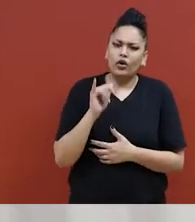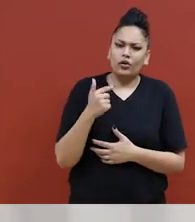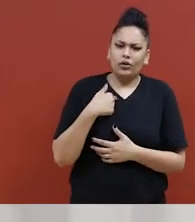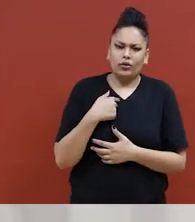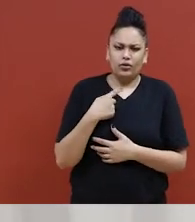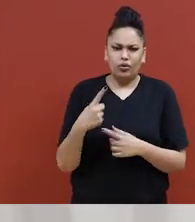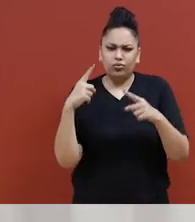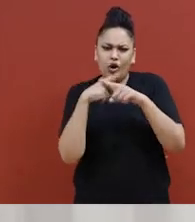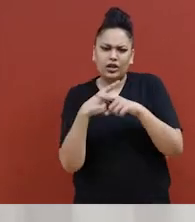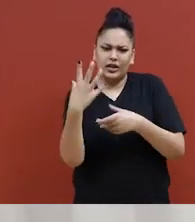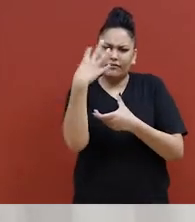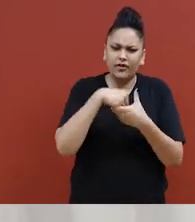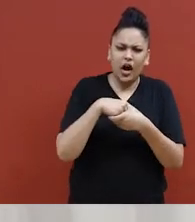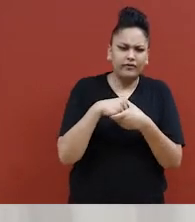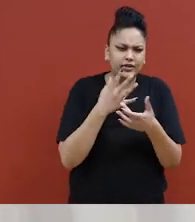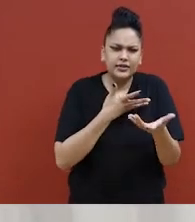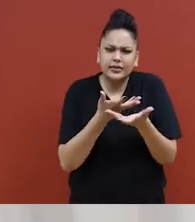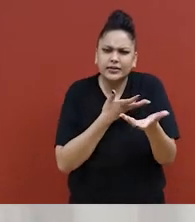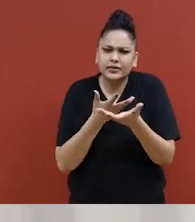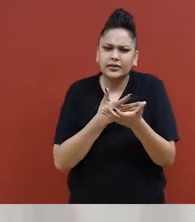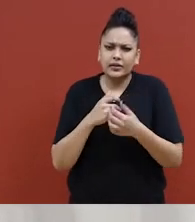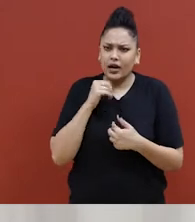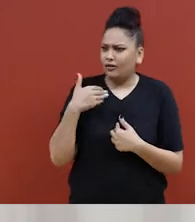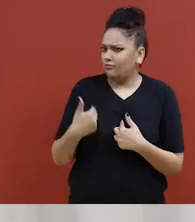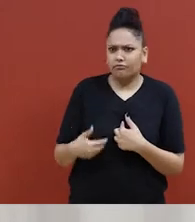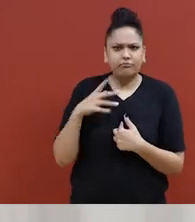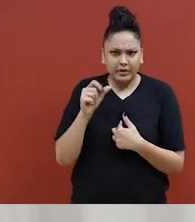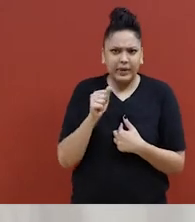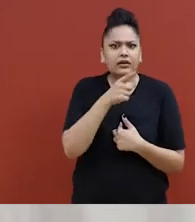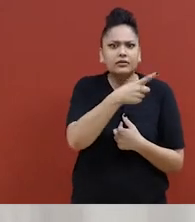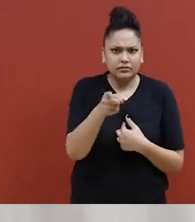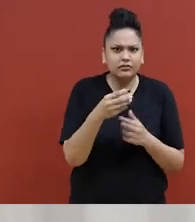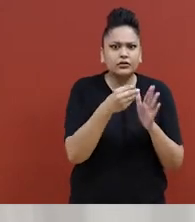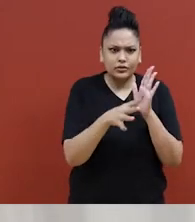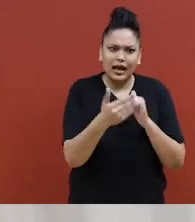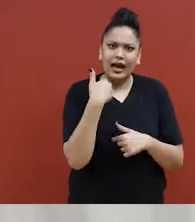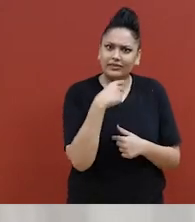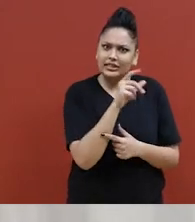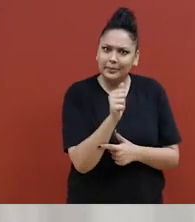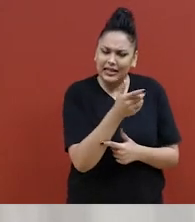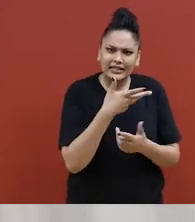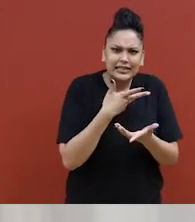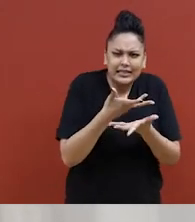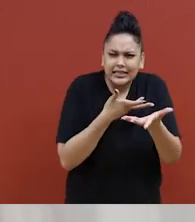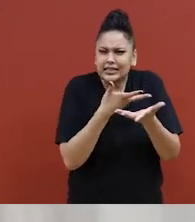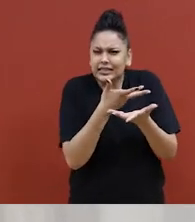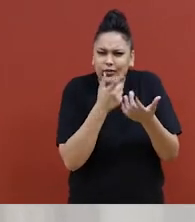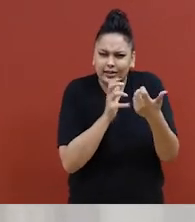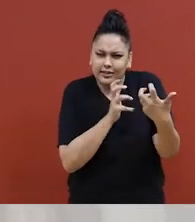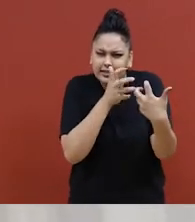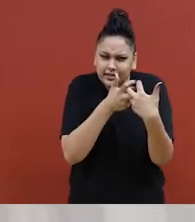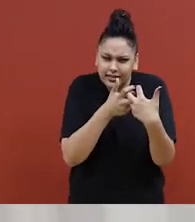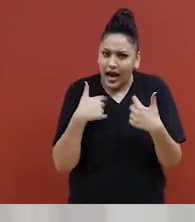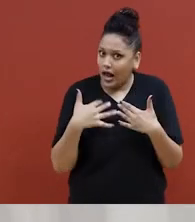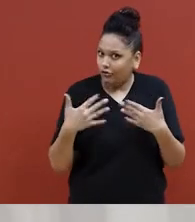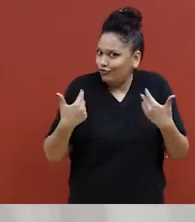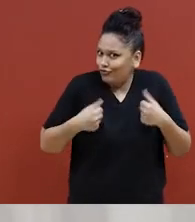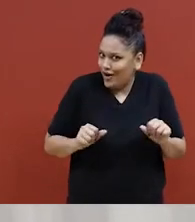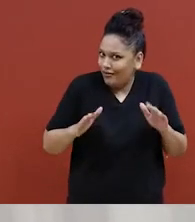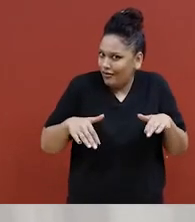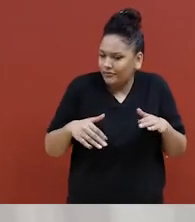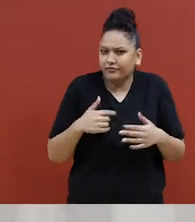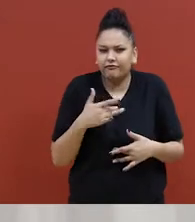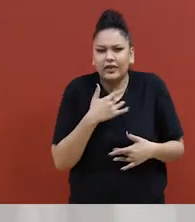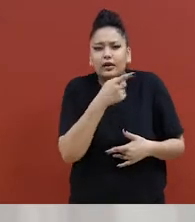et maintenant, c'est un travail interculturel. Je ne suis pas encore une femme vivant avec un handicap, pas encore, et je vois donc cela comme un travail